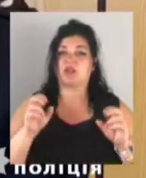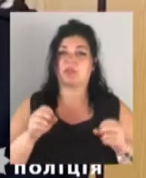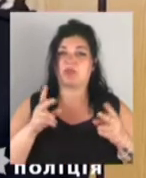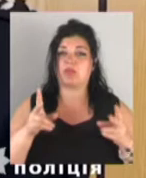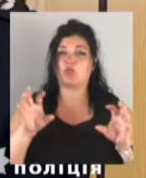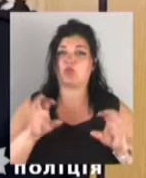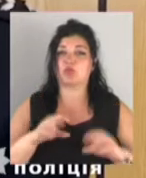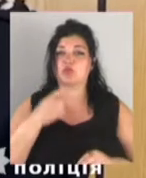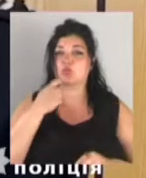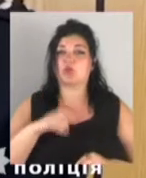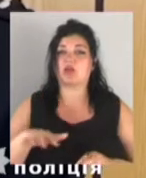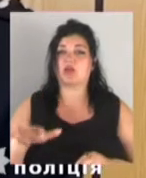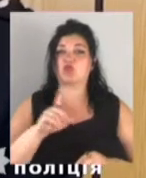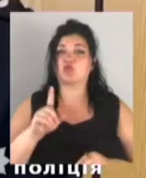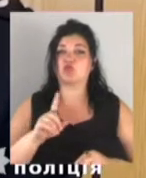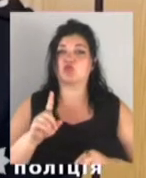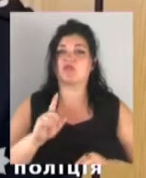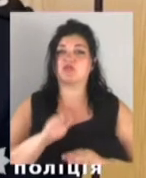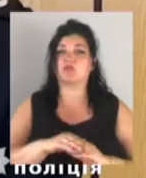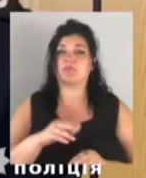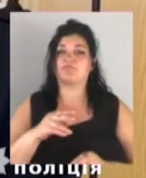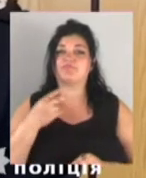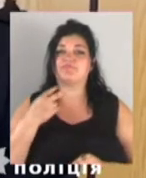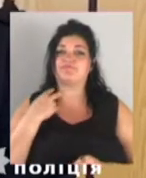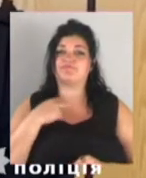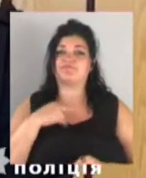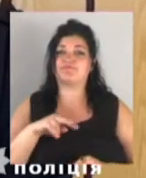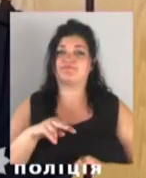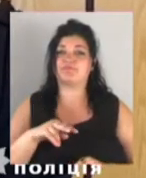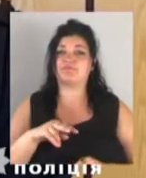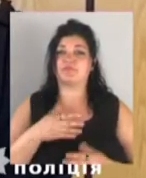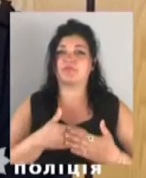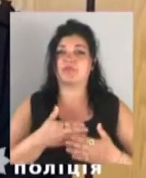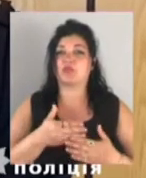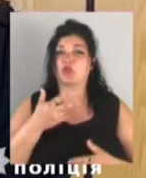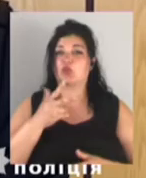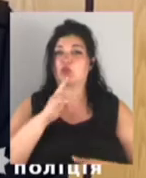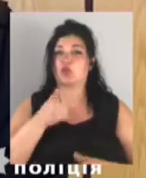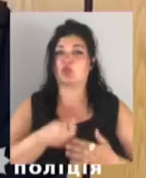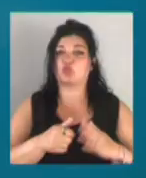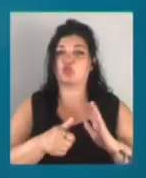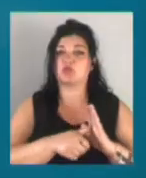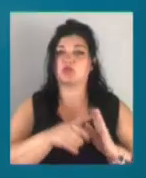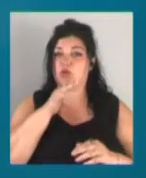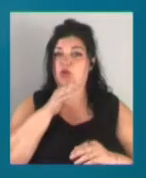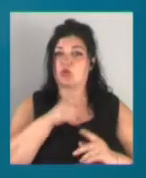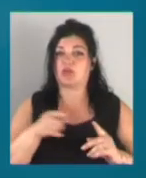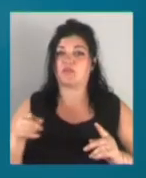передбачає покарання у вигляді позбавлення волі на срок від 3 до 6 років. Слідство триває.